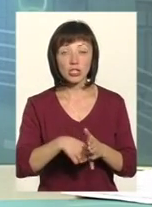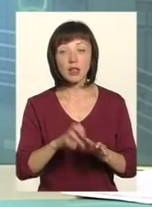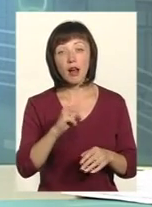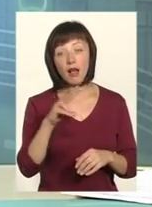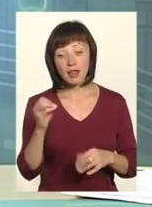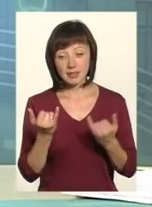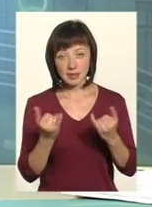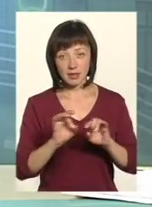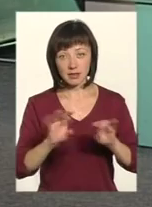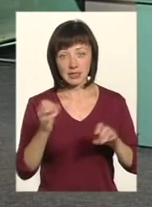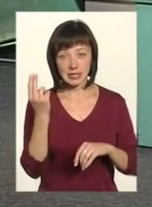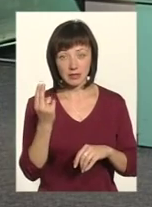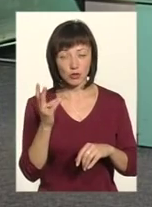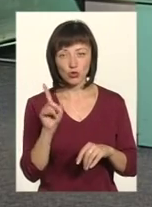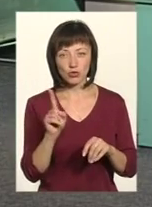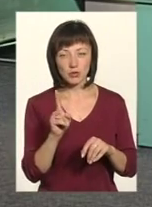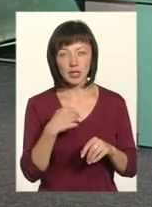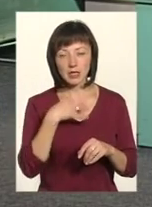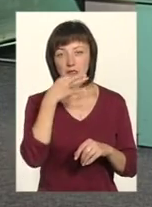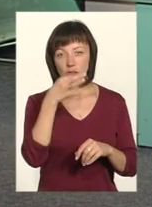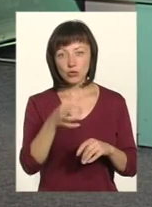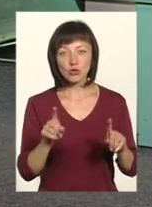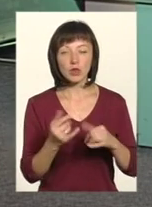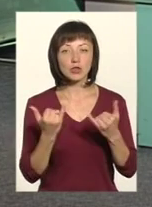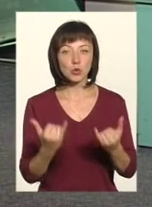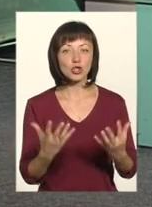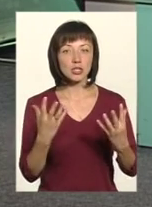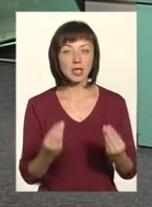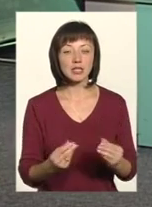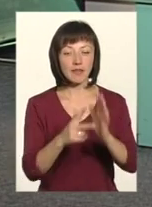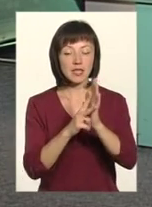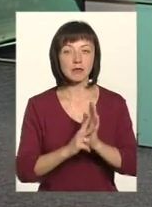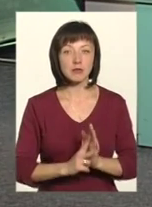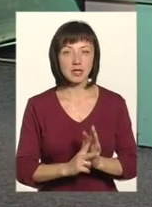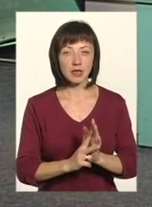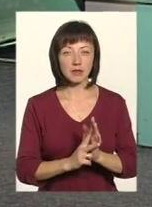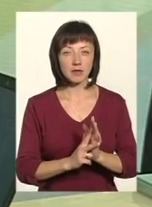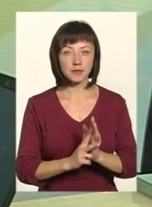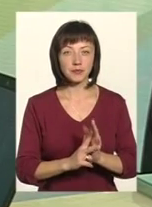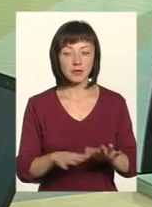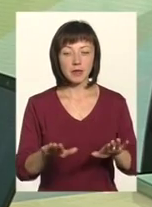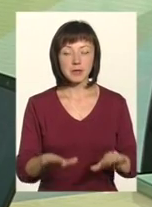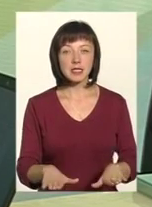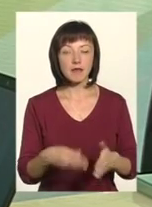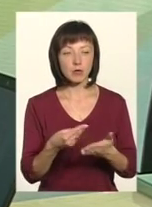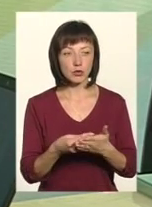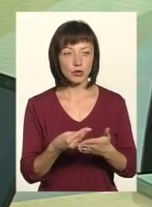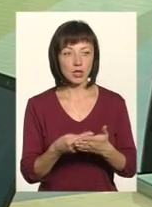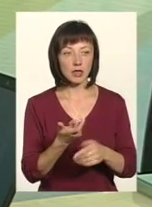цифри, які я вам зараз наведу, щоб не зловживати, я скажу, що на сьогоднішній день за 8 місяців місцеві бюджети